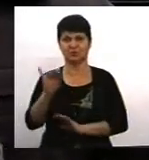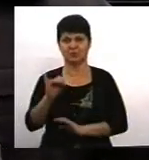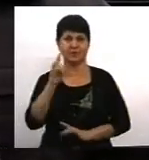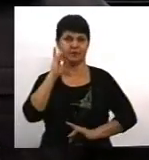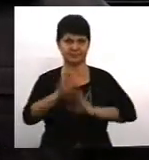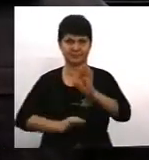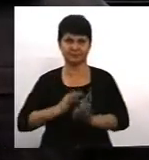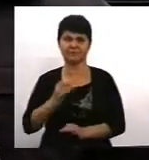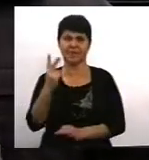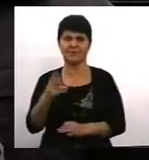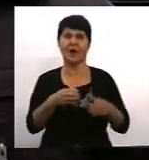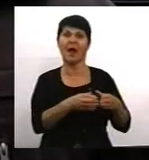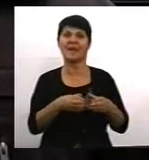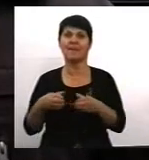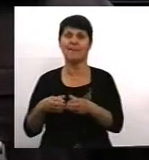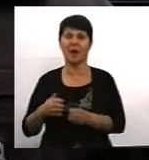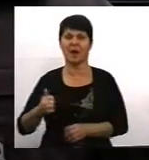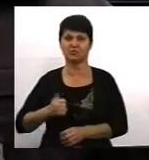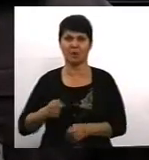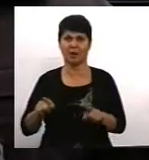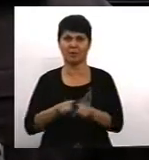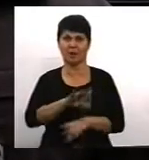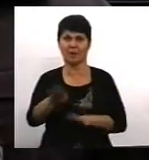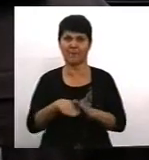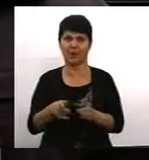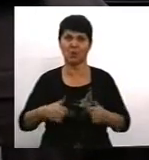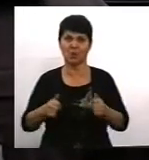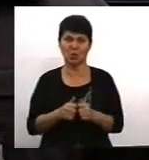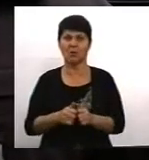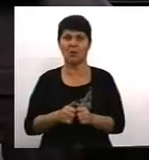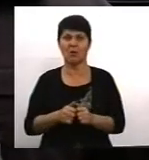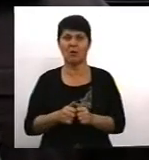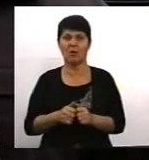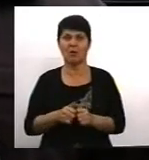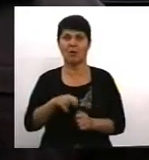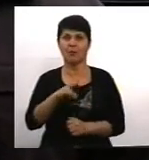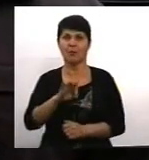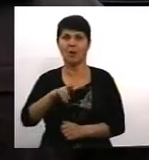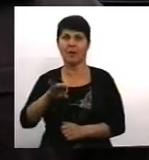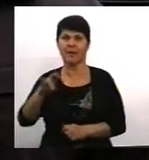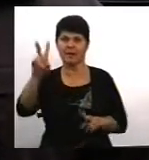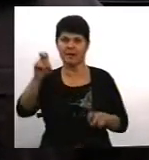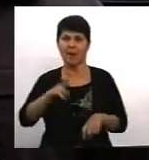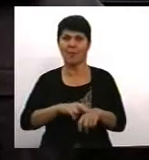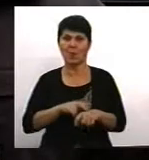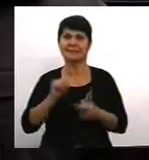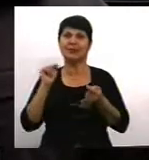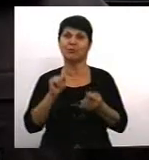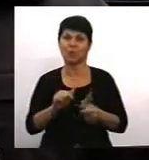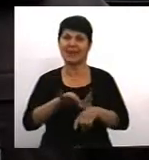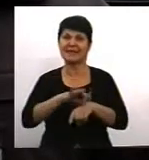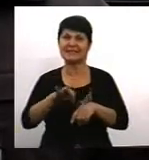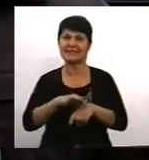два екіпажі таких підрозділів. Під умовною назвою Поліна – це поліція проти насильства, це